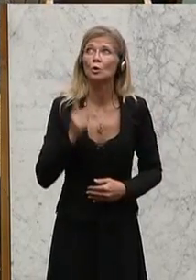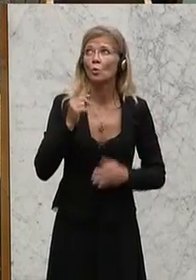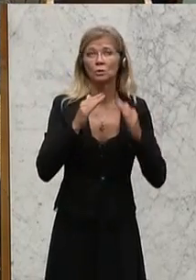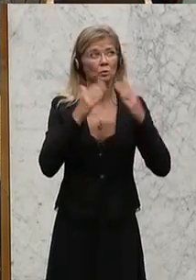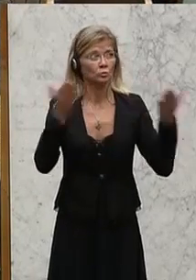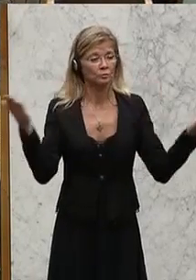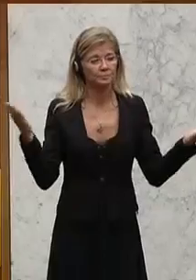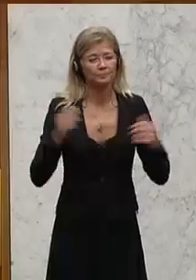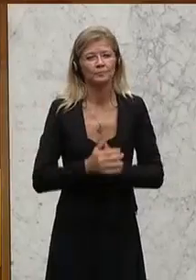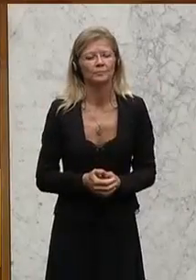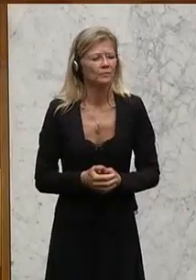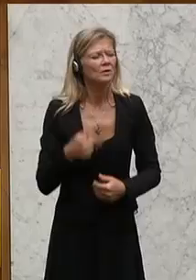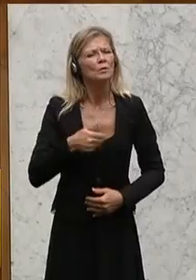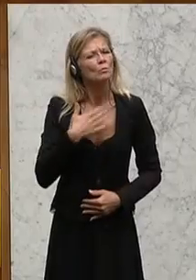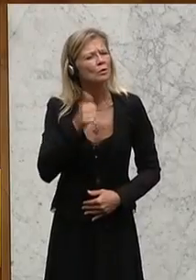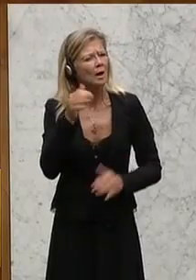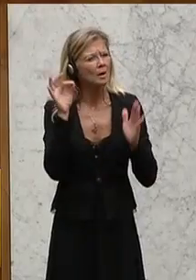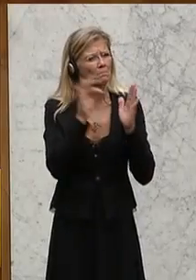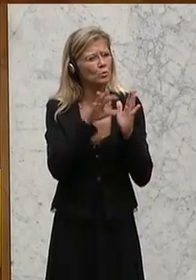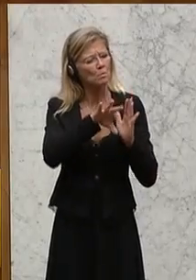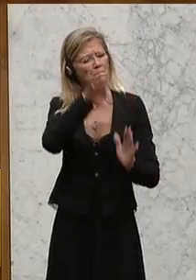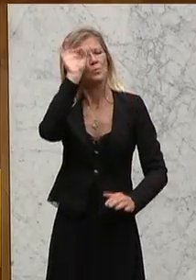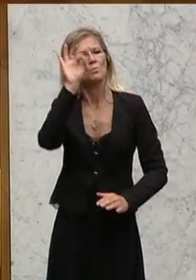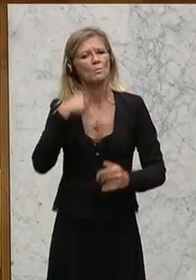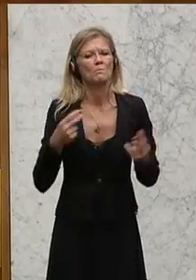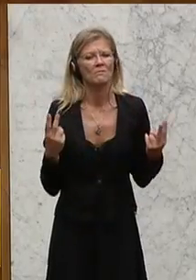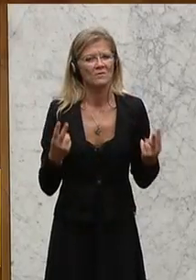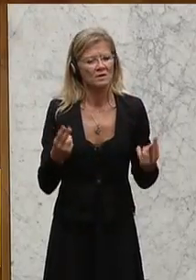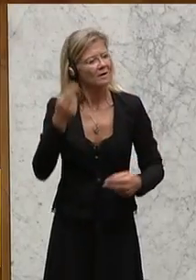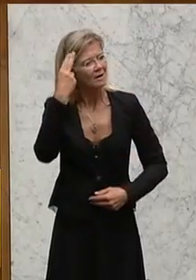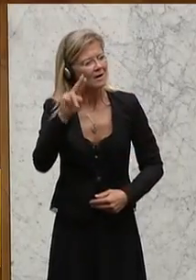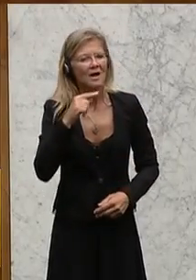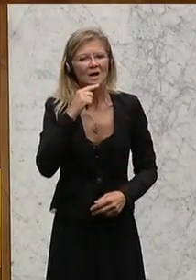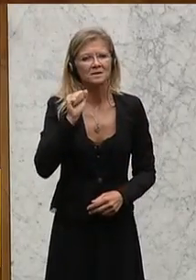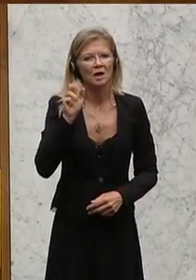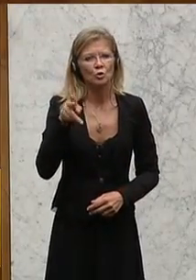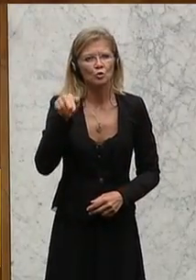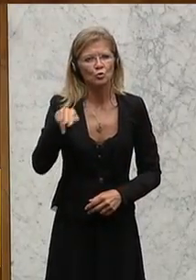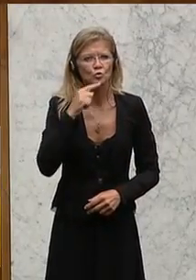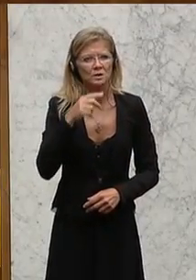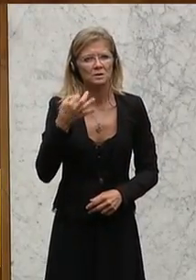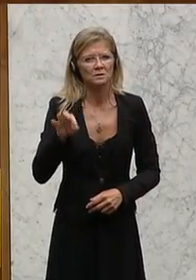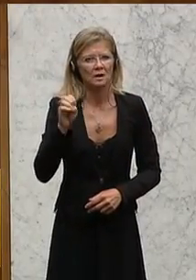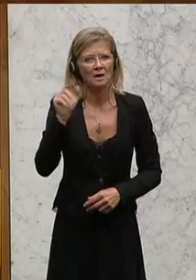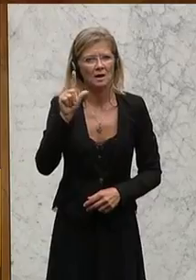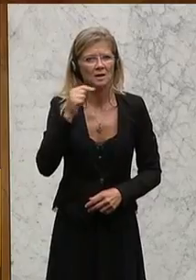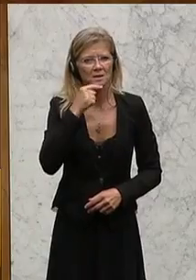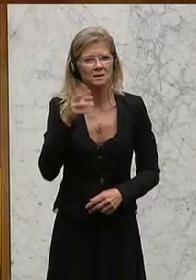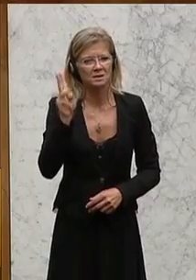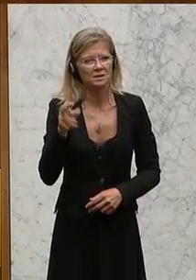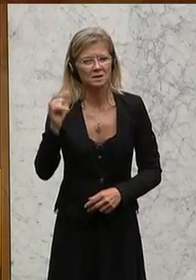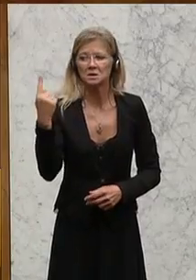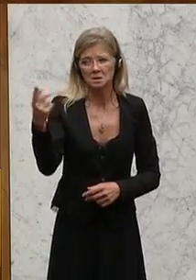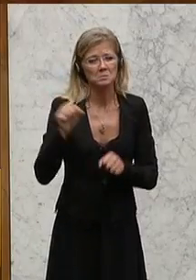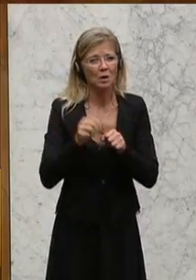ich darf einen Punkt hervorheben, der mir besonders wichtig ist, Herr Zakoselski, auch Sie haben einige hervorgehoben, und zwar der